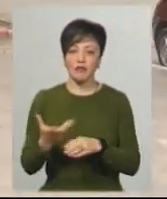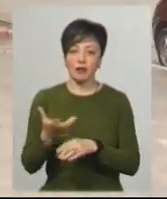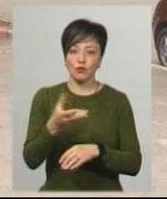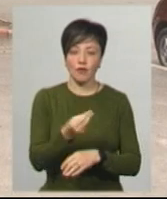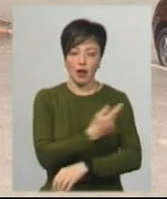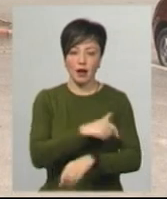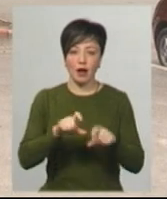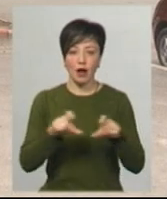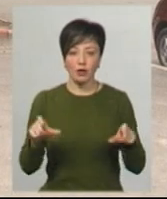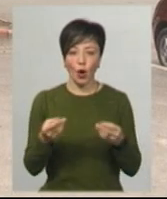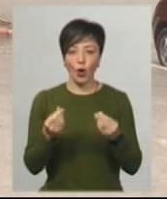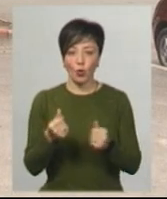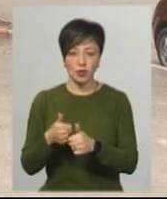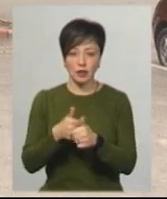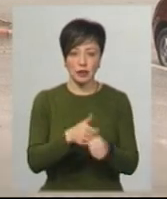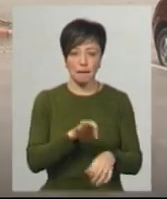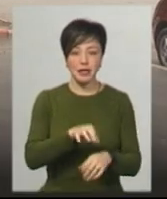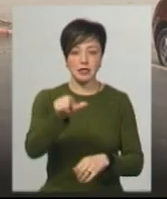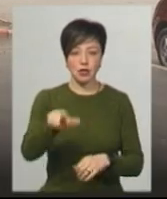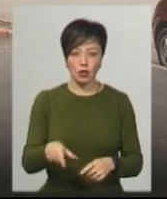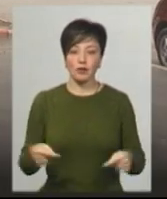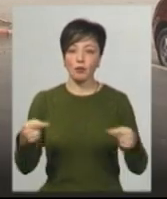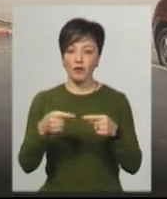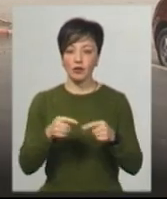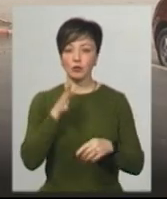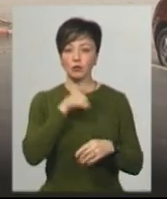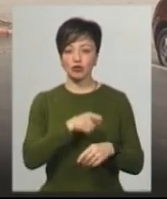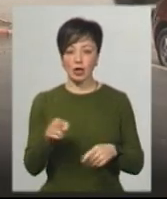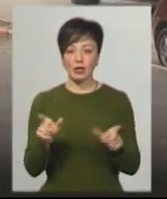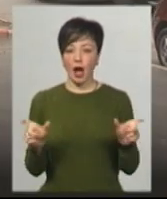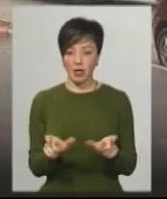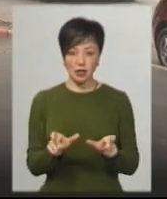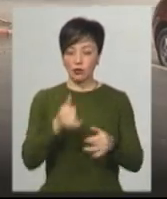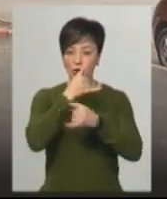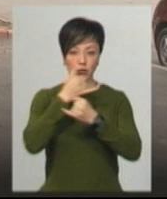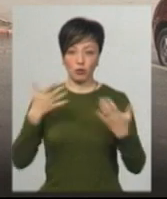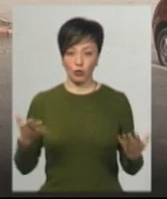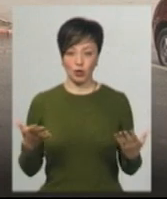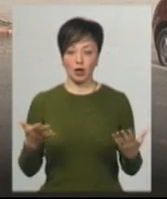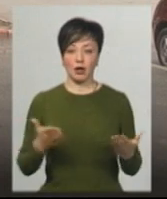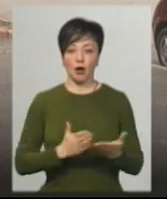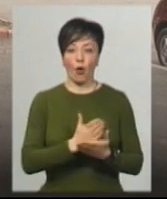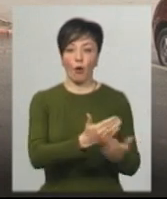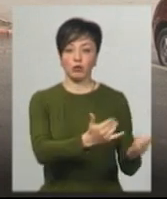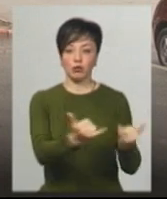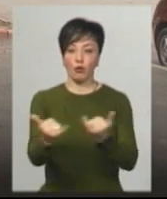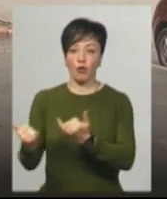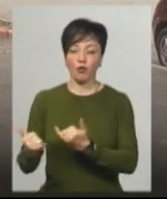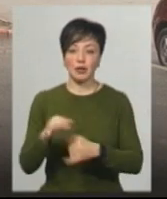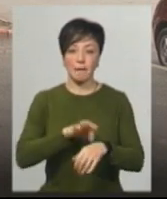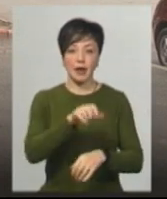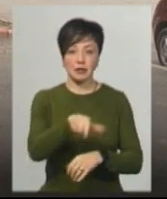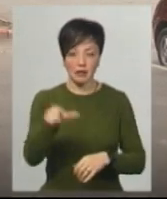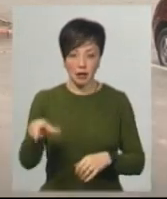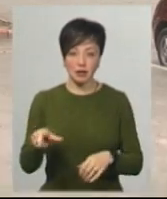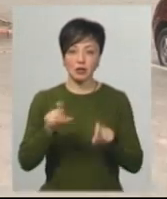лікарень. Гроші йдуть за пацієнтом, відповідно, під час карантину ми не могли обслуговувати пацієнтів, в той же